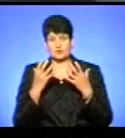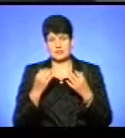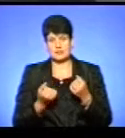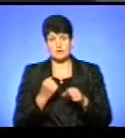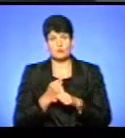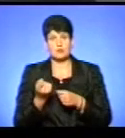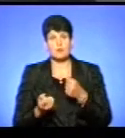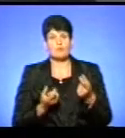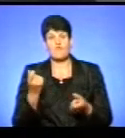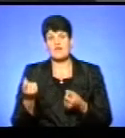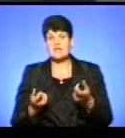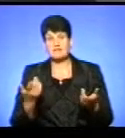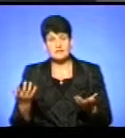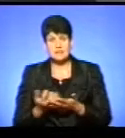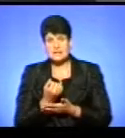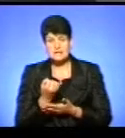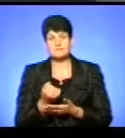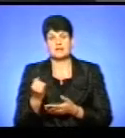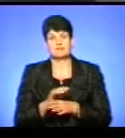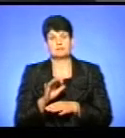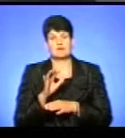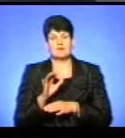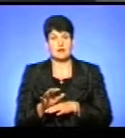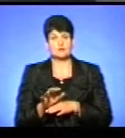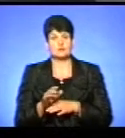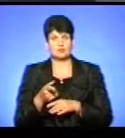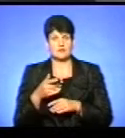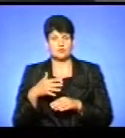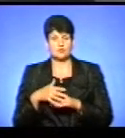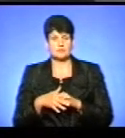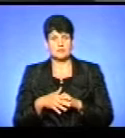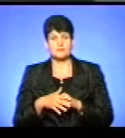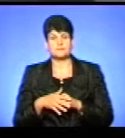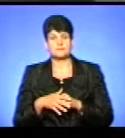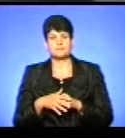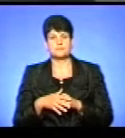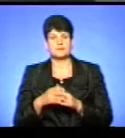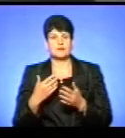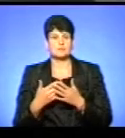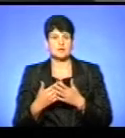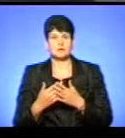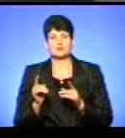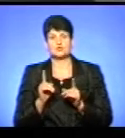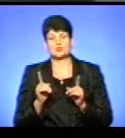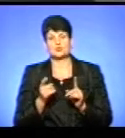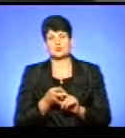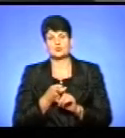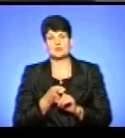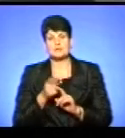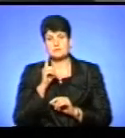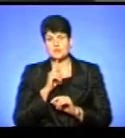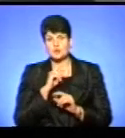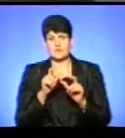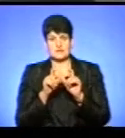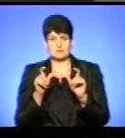виявленні, і, відповідно, направляється, для того, щоб було у вас розуміння, наприклад, якщо стосується тимчасового